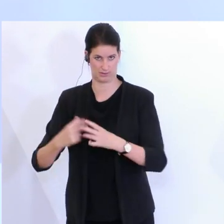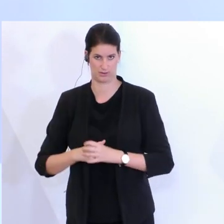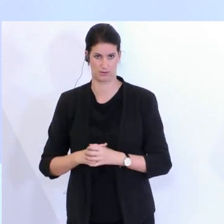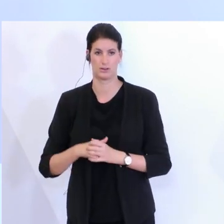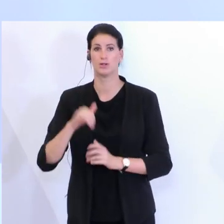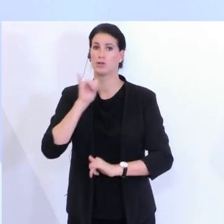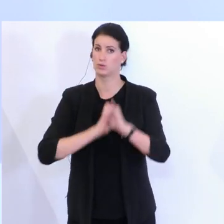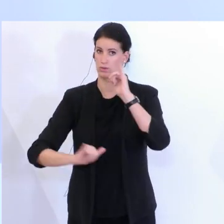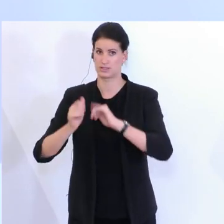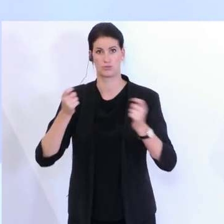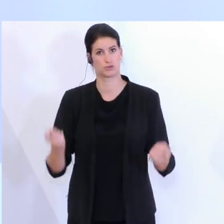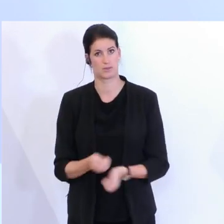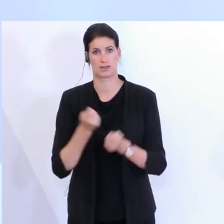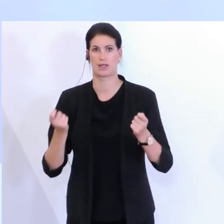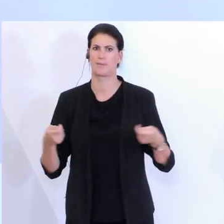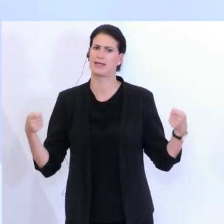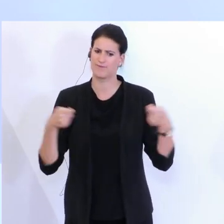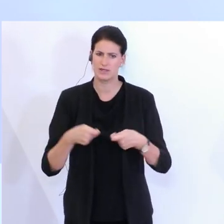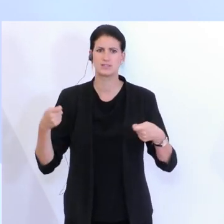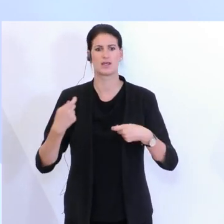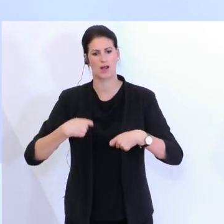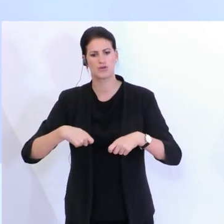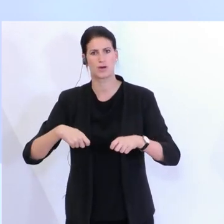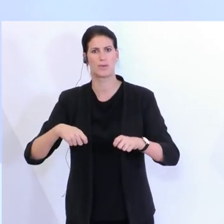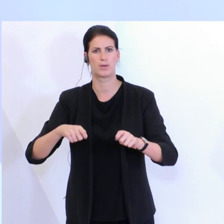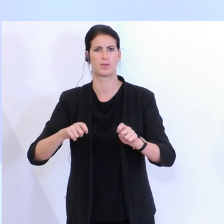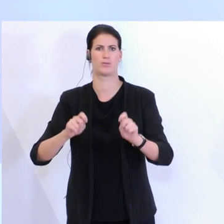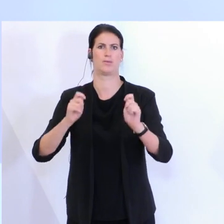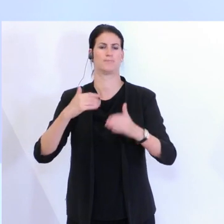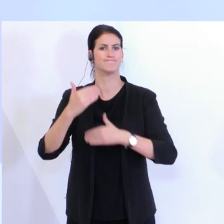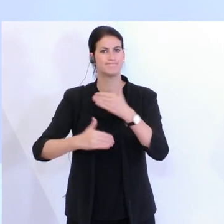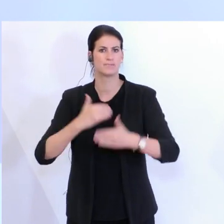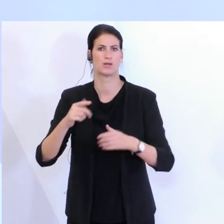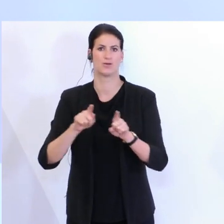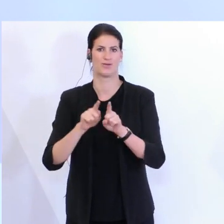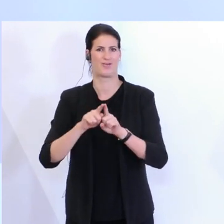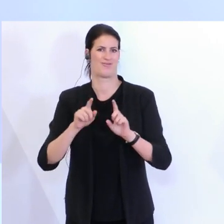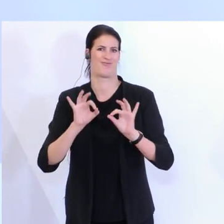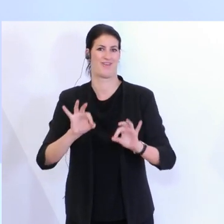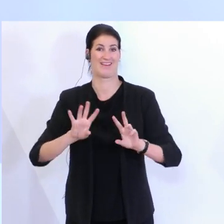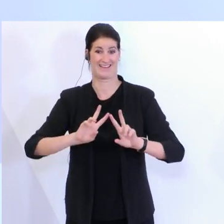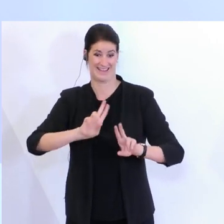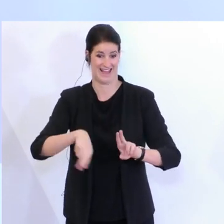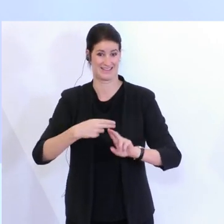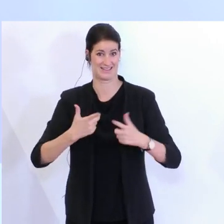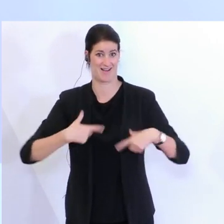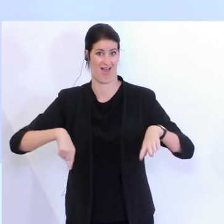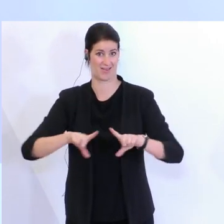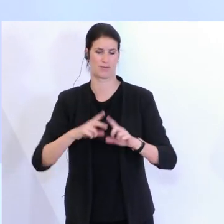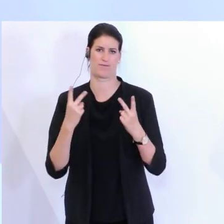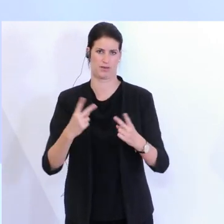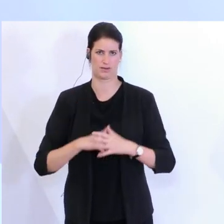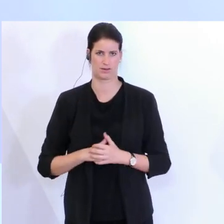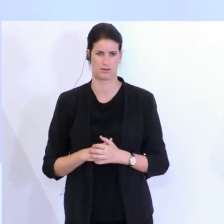Tourismusbetriebe investieren, bauen wieder aus und schaffen damit natürlich auch Wertschöpfung im gesamten Land. Das ist auch der Grund, warum wir